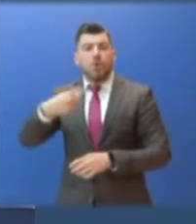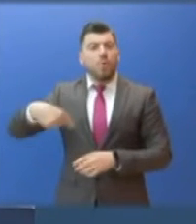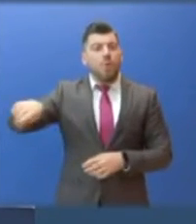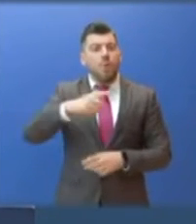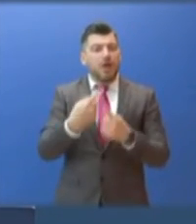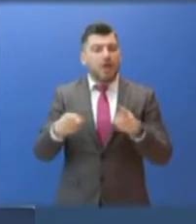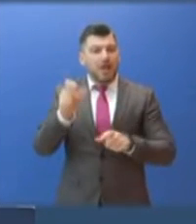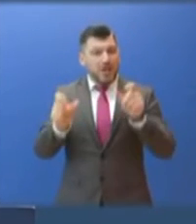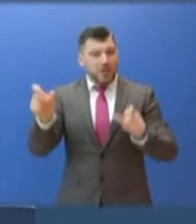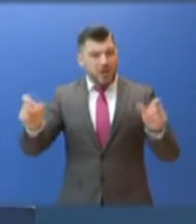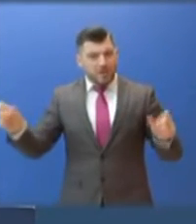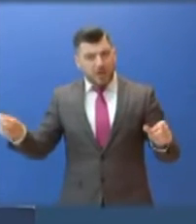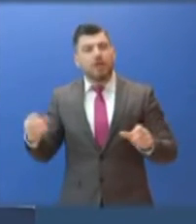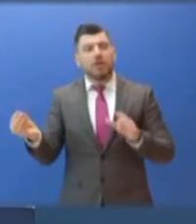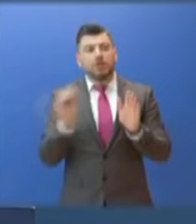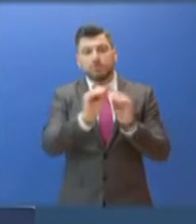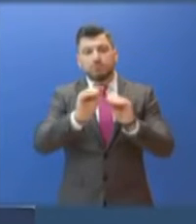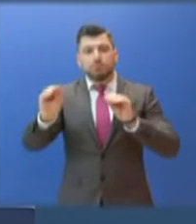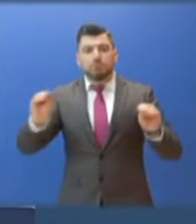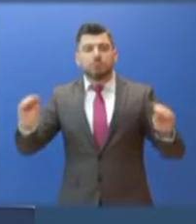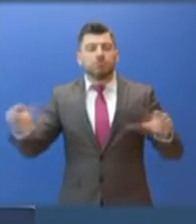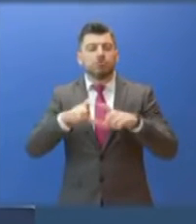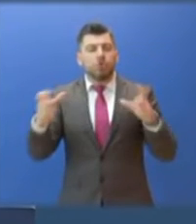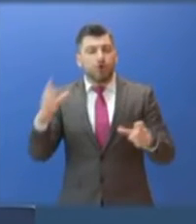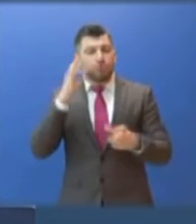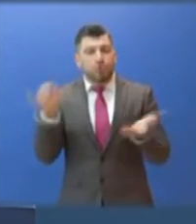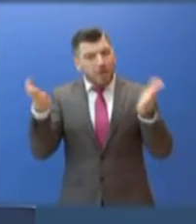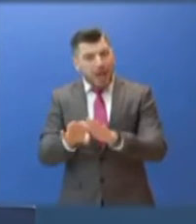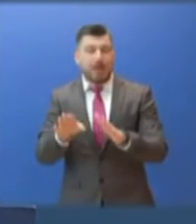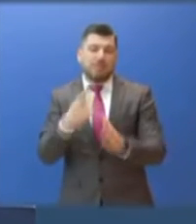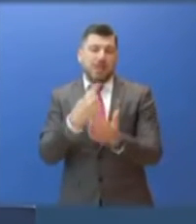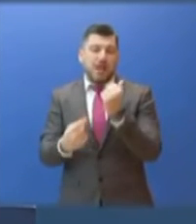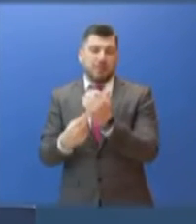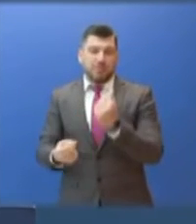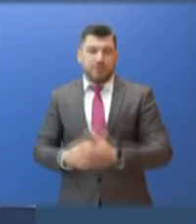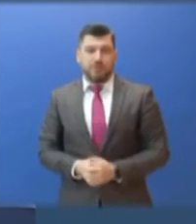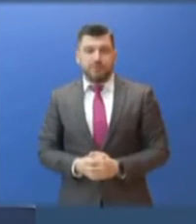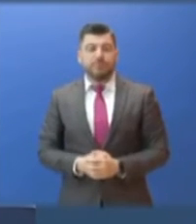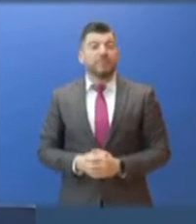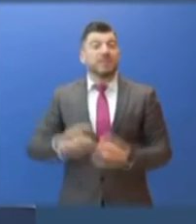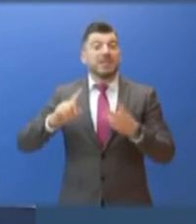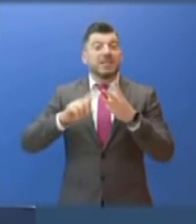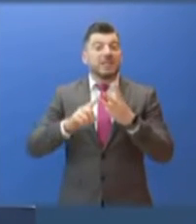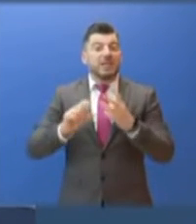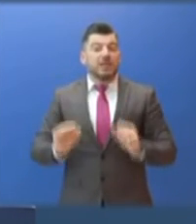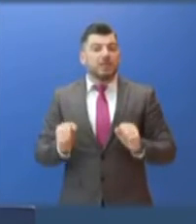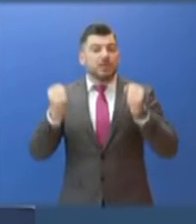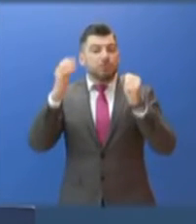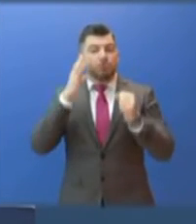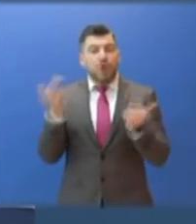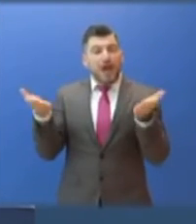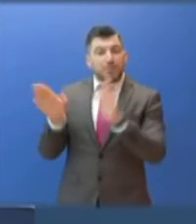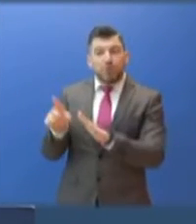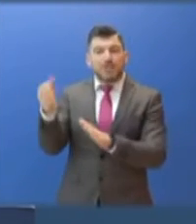εκπαιδευτικοί θα έχουν αξιοποιηθεί προκειμένου να καλύπτονται τα κενά που δημιουργούνται. Τρίτη δράση για την αντιμετώπιση ενδεχομένων απουσιών